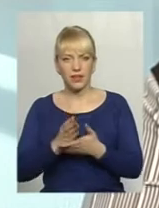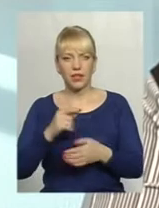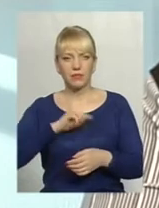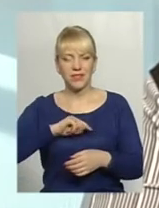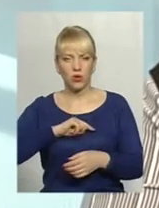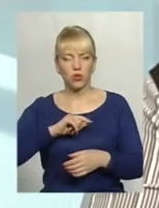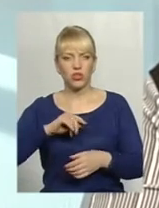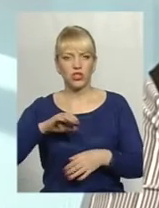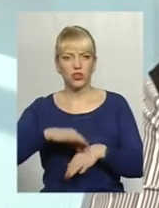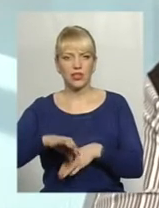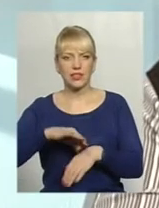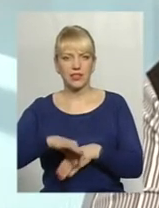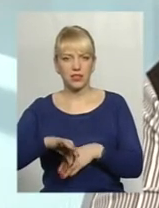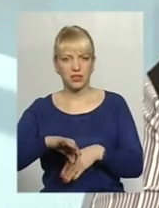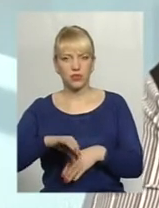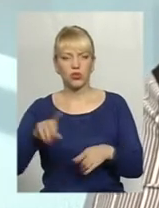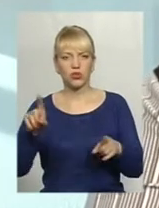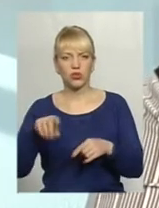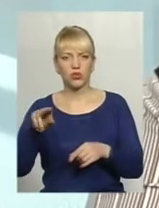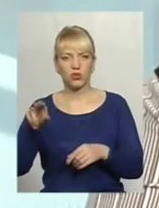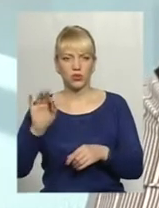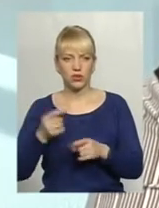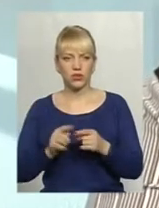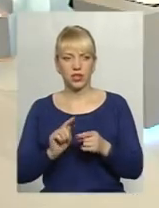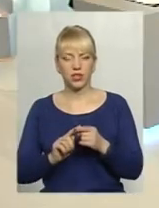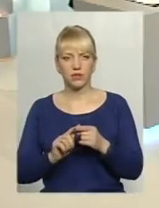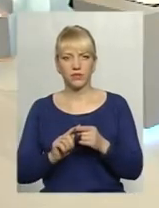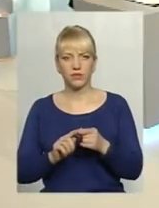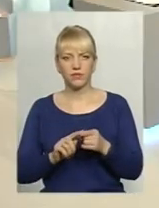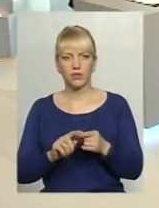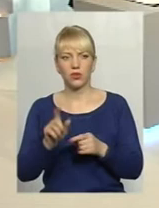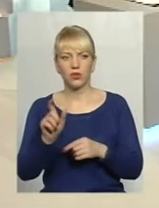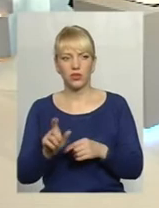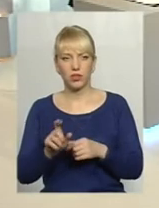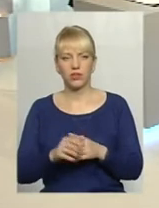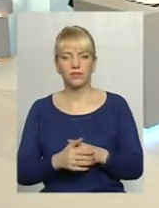і щодо даної людини.